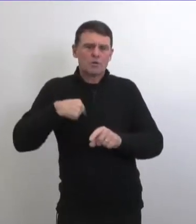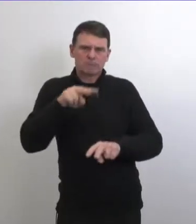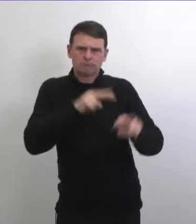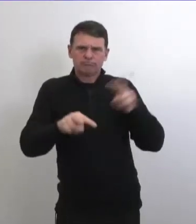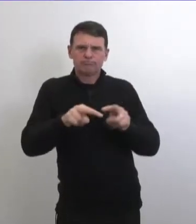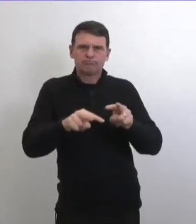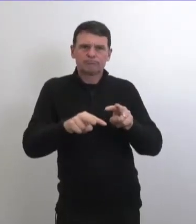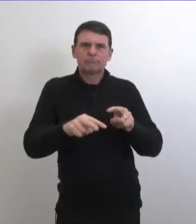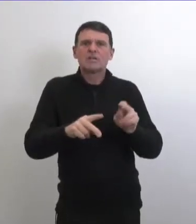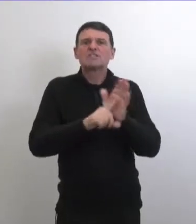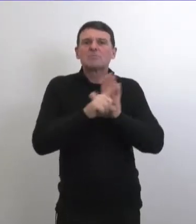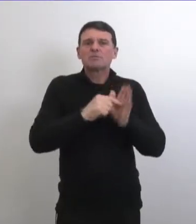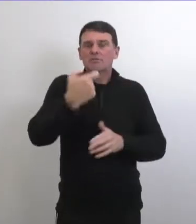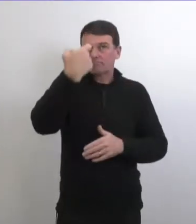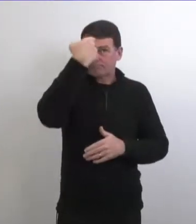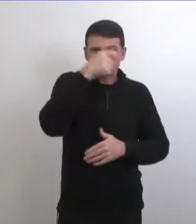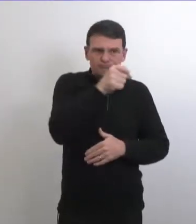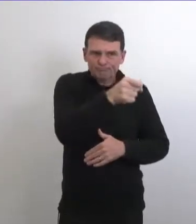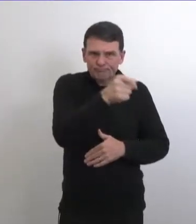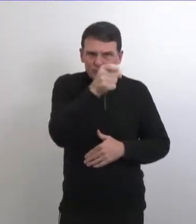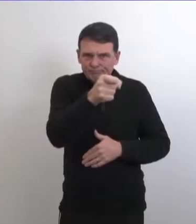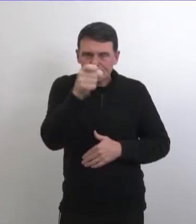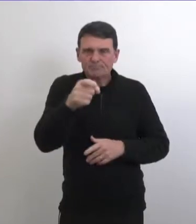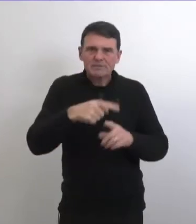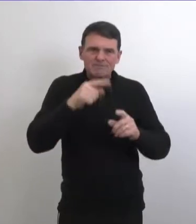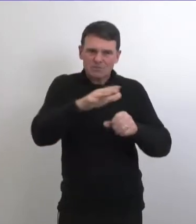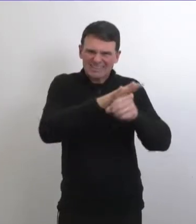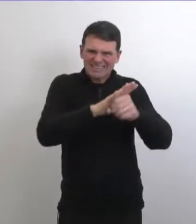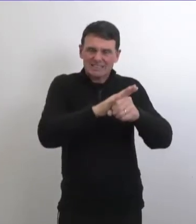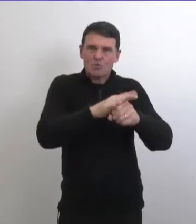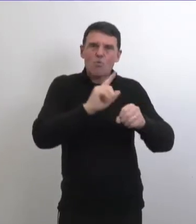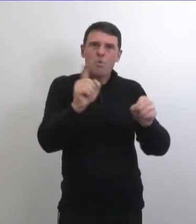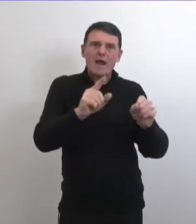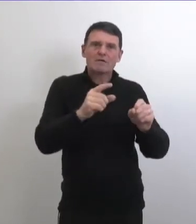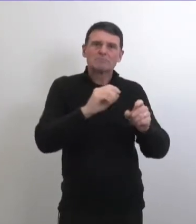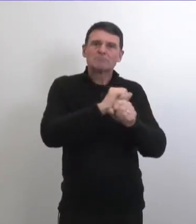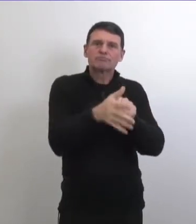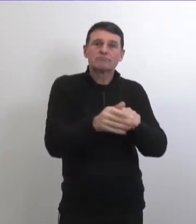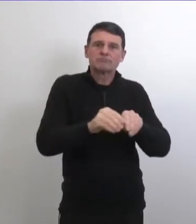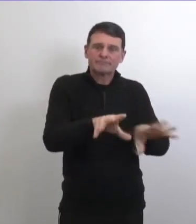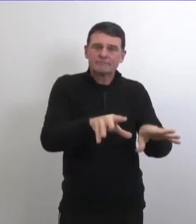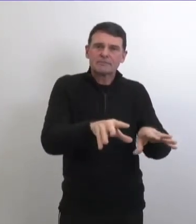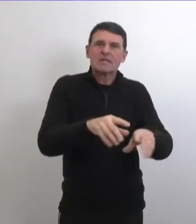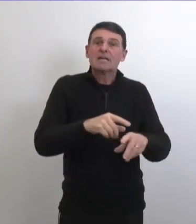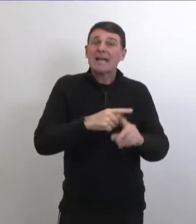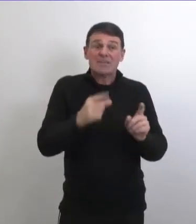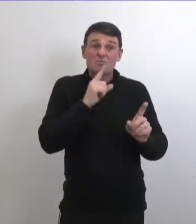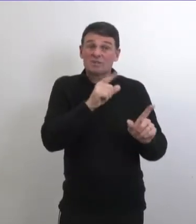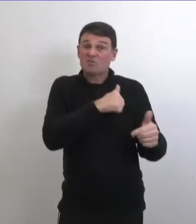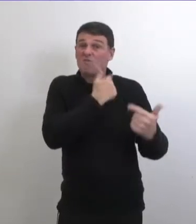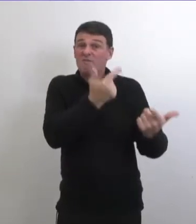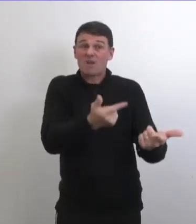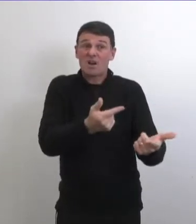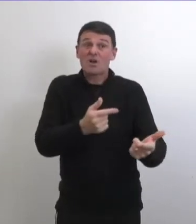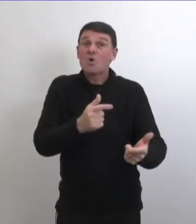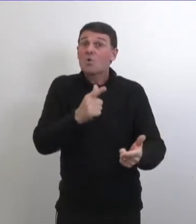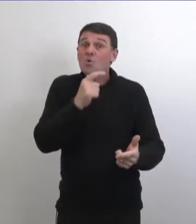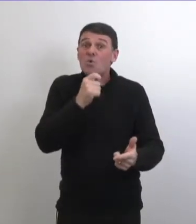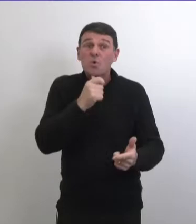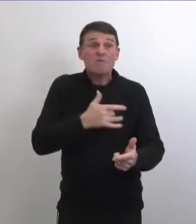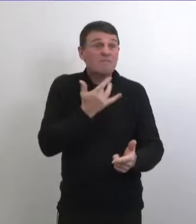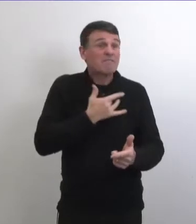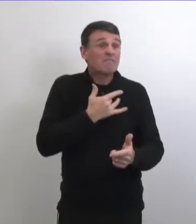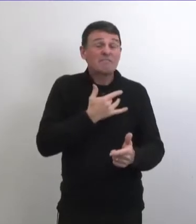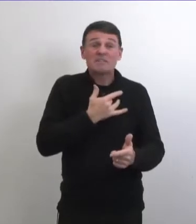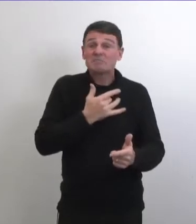taux de possibilité qui sont plus importants il ya aussi de la surveillance sentinelle que l'on fait avec certaines personnes et on a aussi des tests qu'on a fait dans le